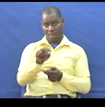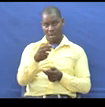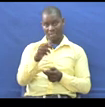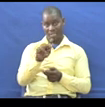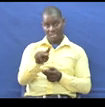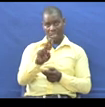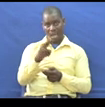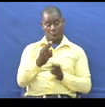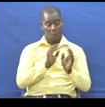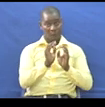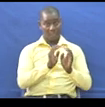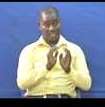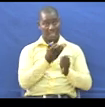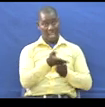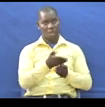Wasiliano